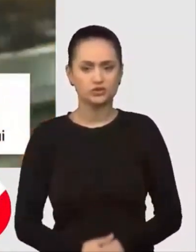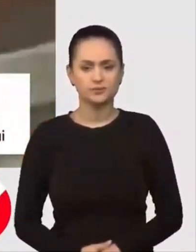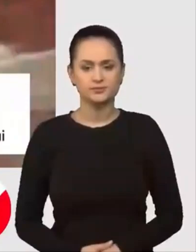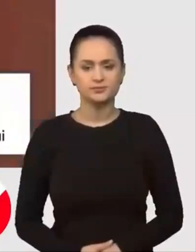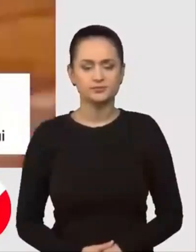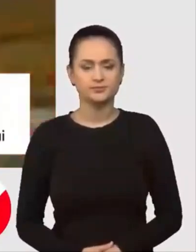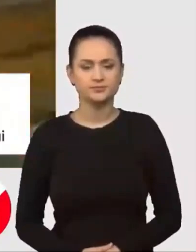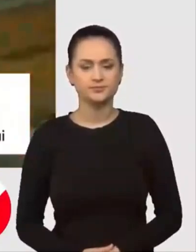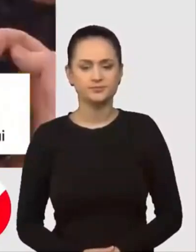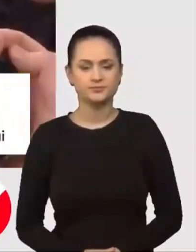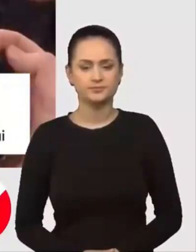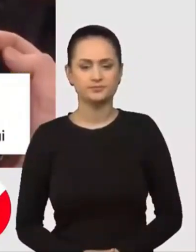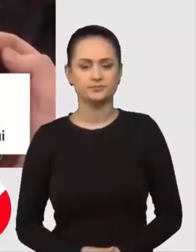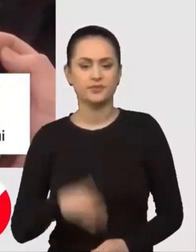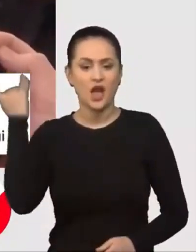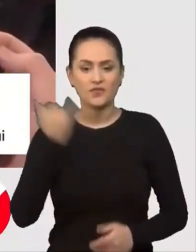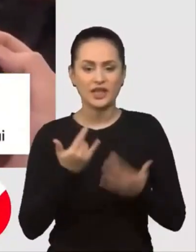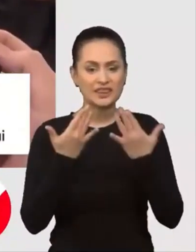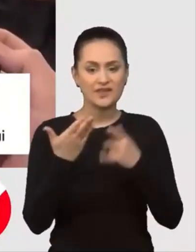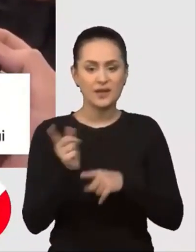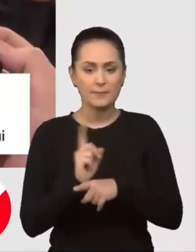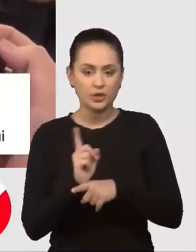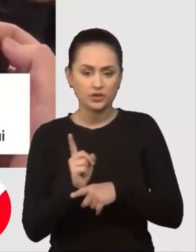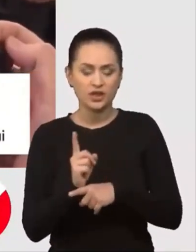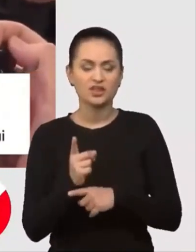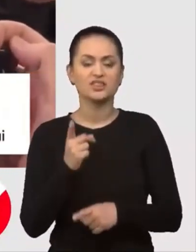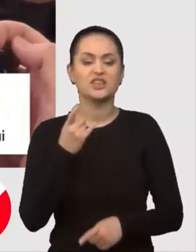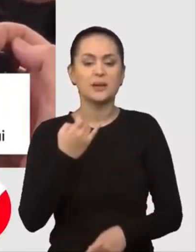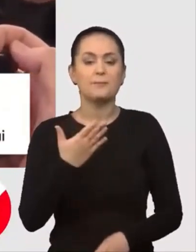detali in pentru în urmăra.